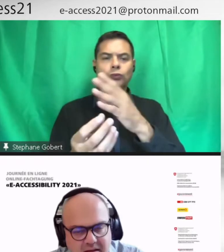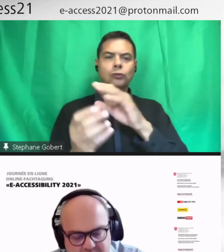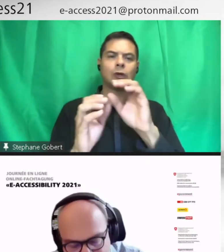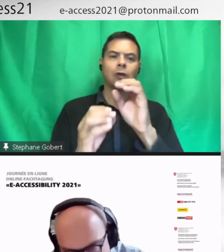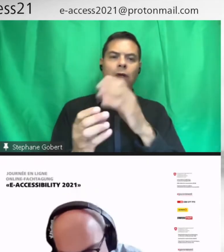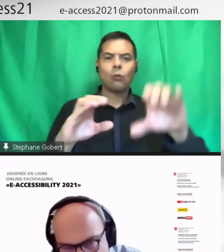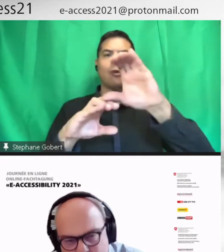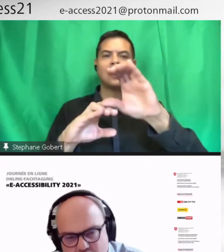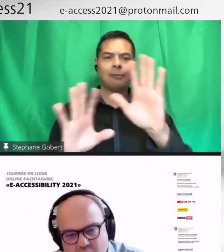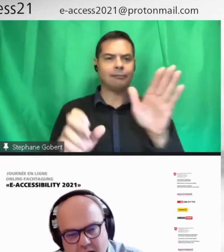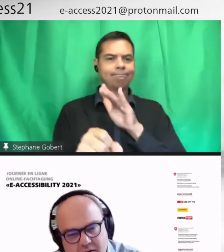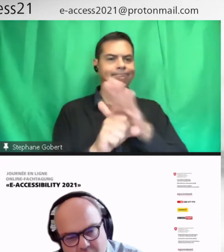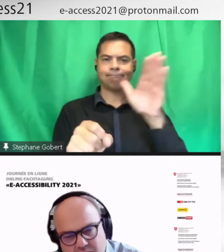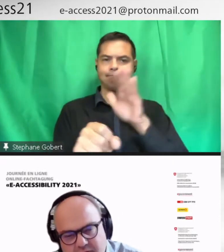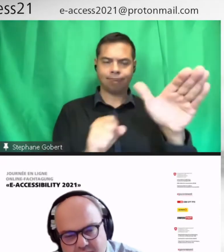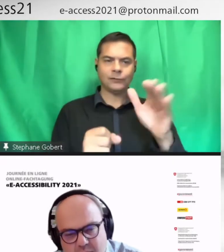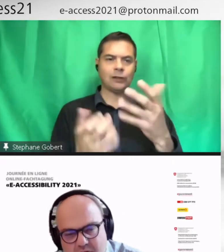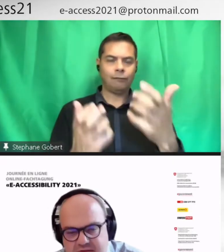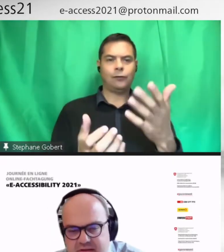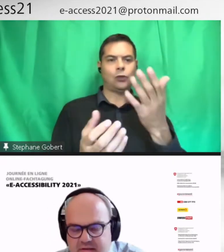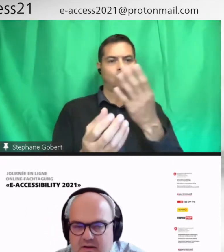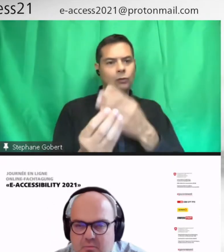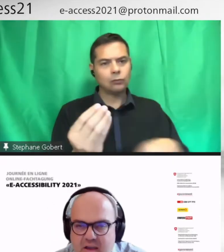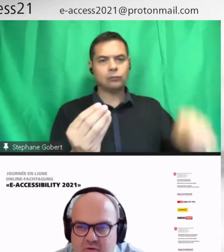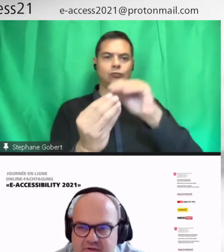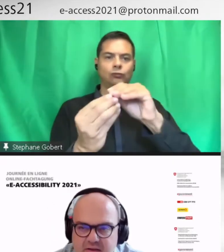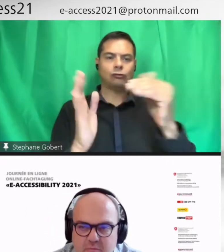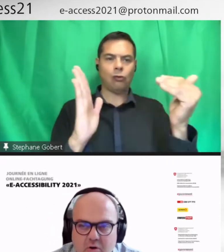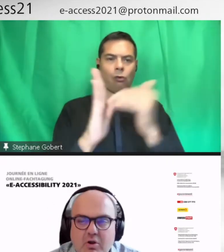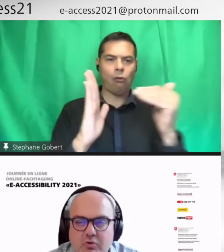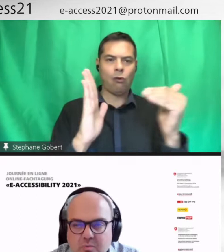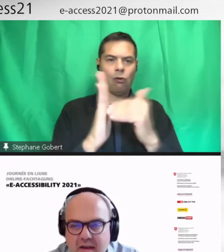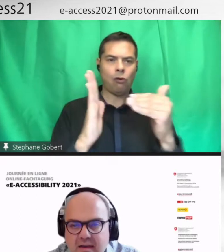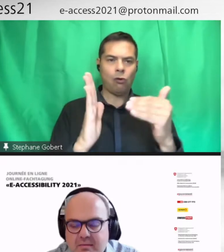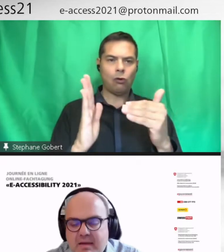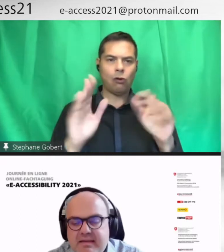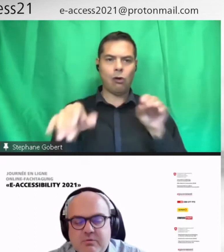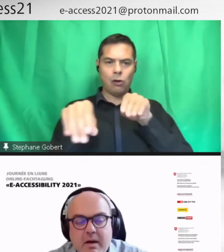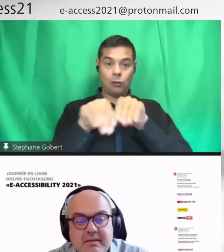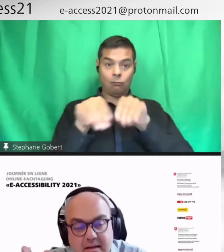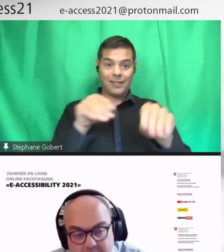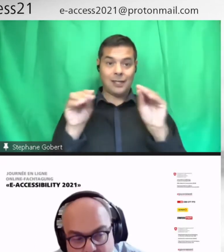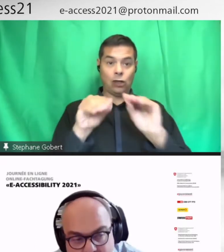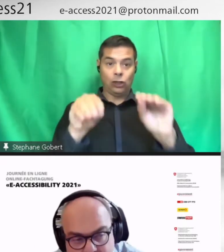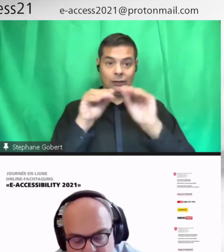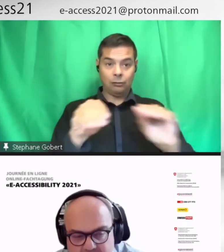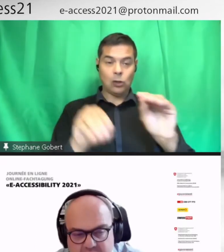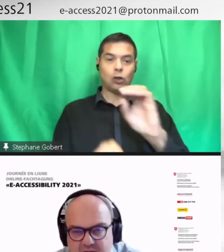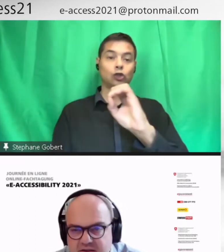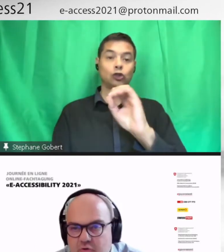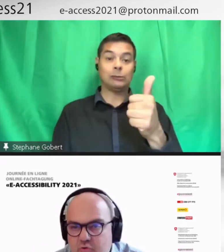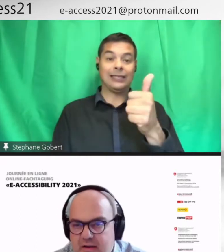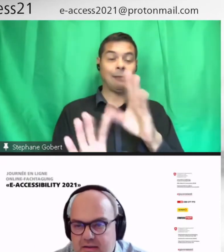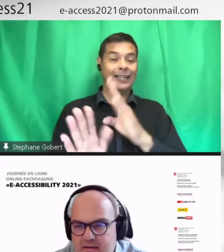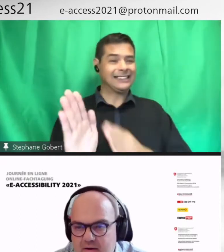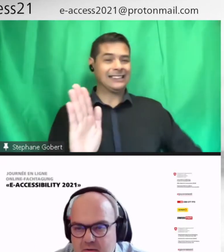un pas plus loin, de développer aussi des moyens d'enseignement numériques, mais qui soient, dès le départ, réfléchis en